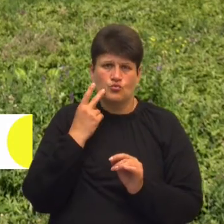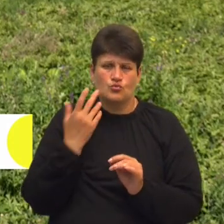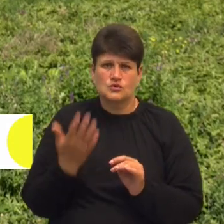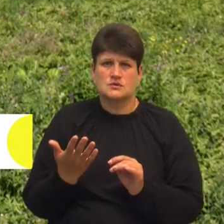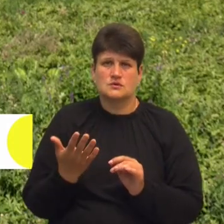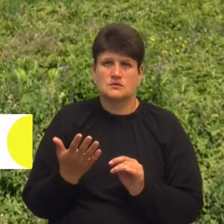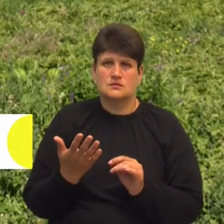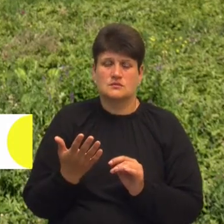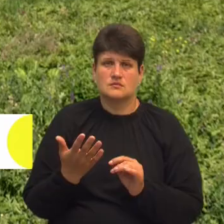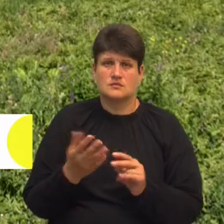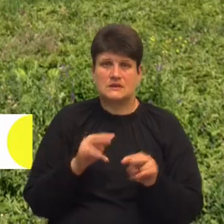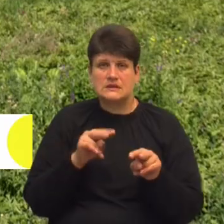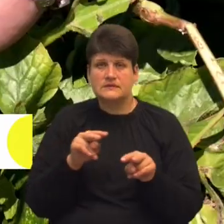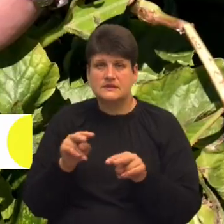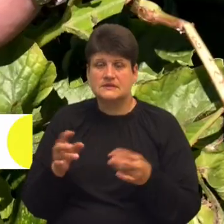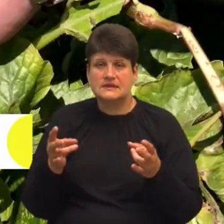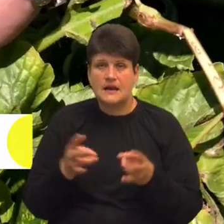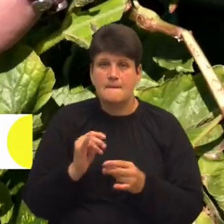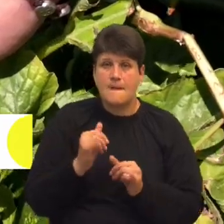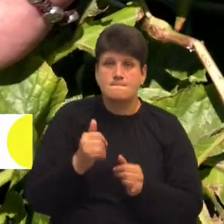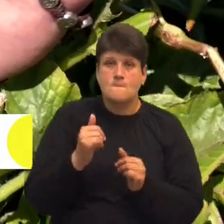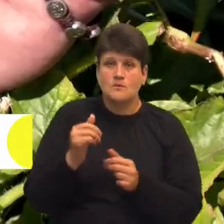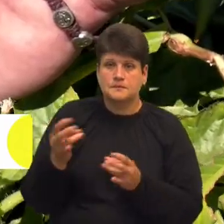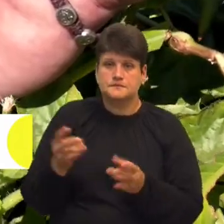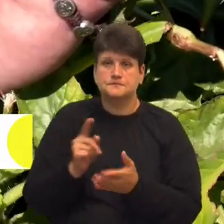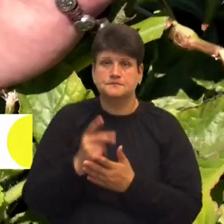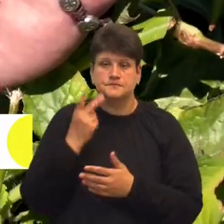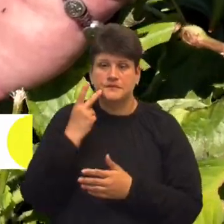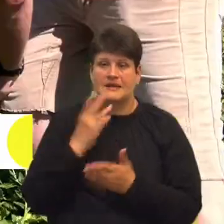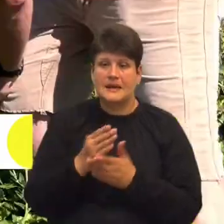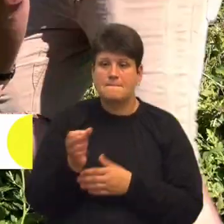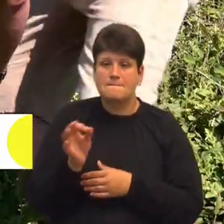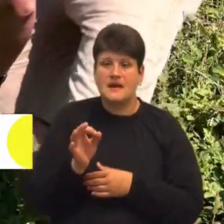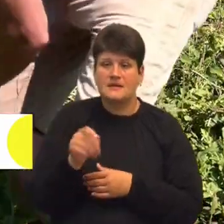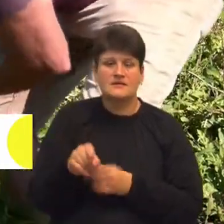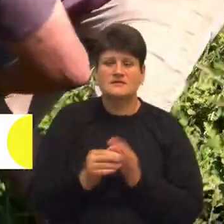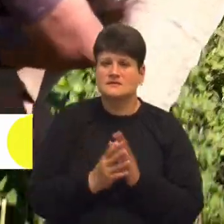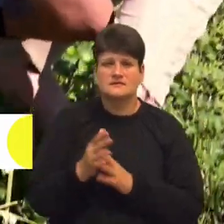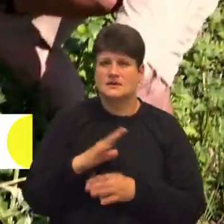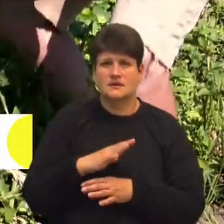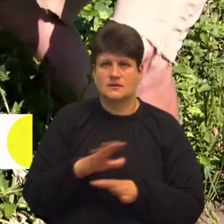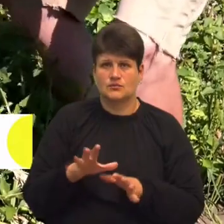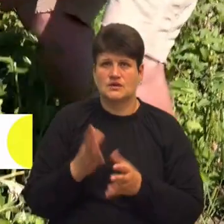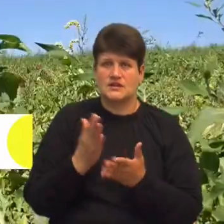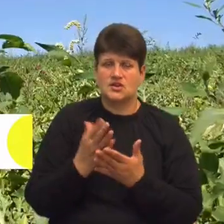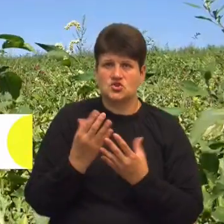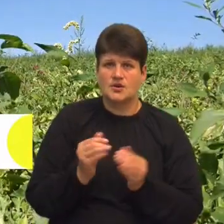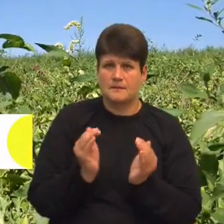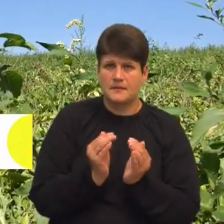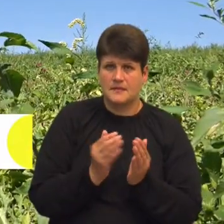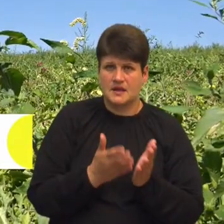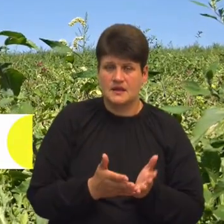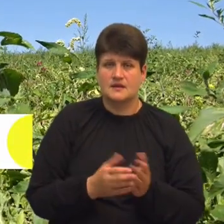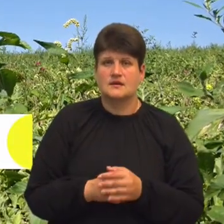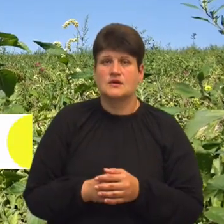Постійно до нього треба дивитися, постійно поливати. «Є ще такі маленькі, але вони вже не виростуть. Є ще такі маленькі». Роман